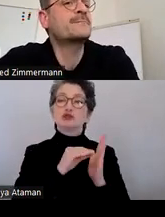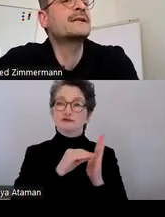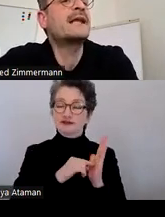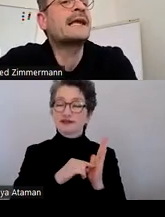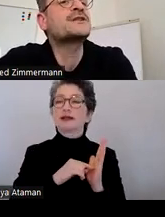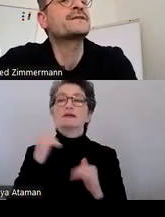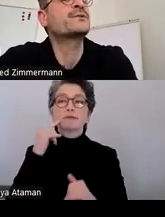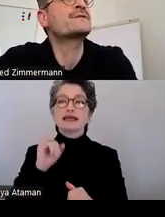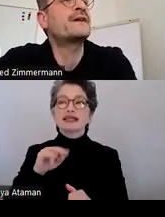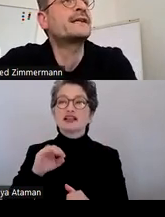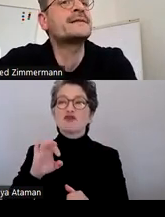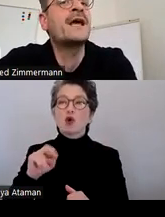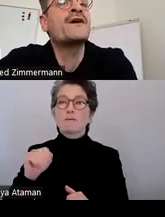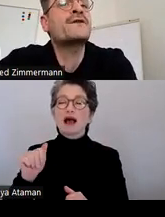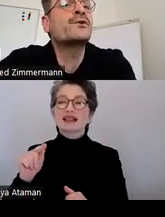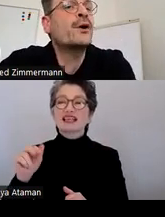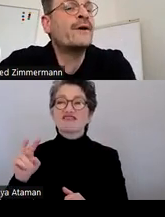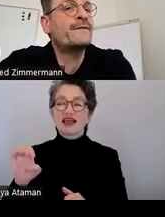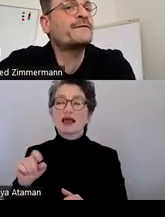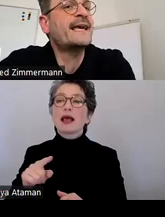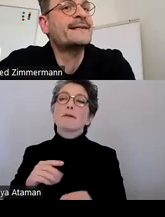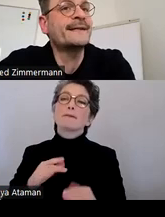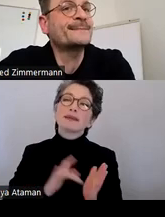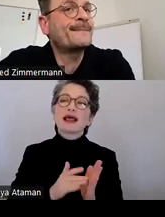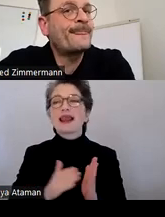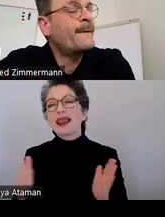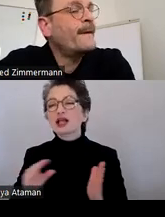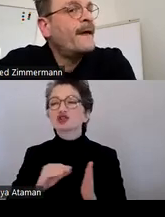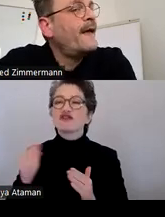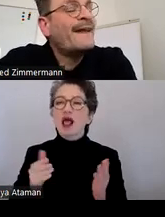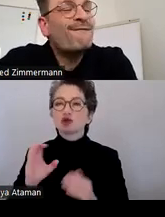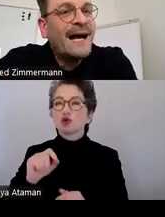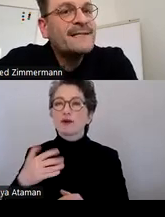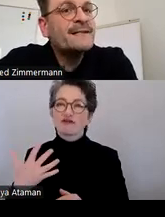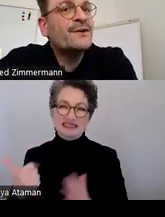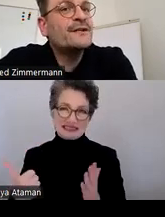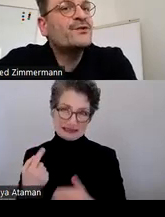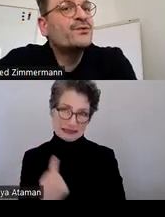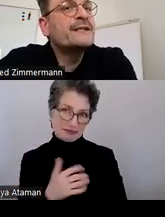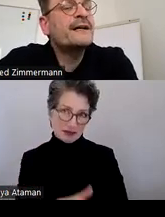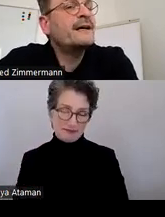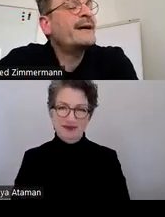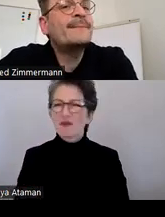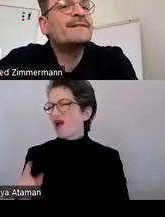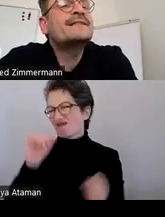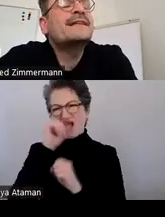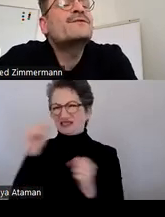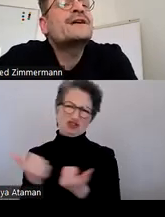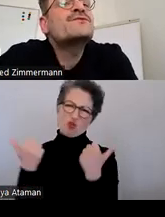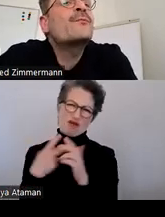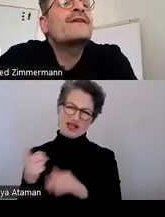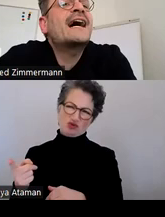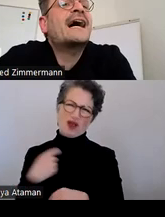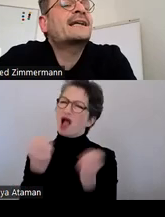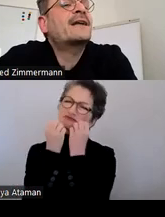die also das Mittellängenschriftgrößenverhältnis von 0,56 hat. Ein wahnsinnig tolles Tool, bei dem ich Ihnen